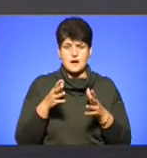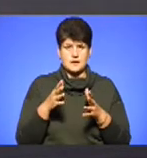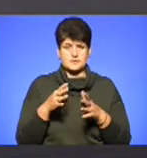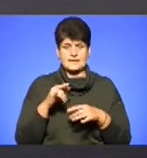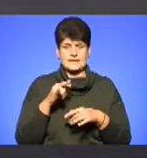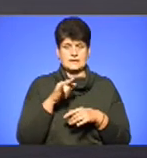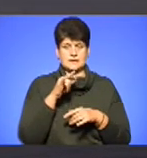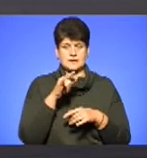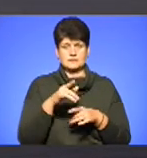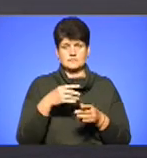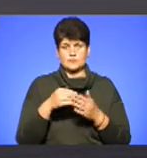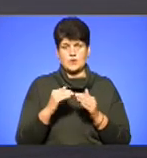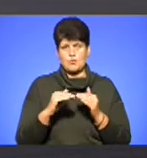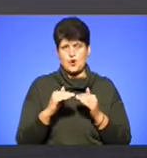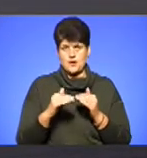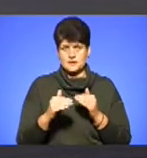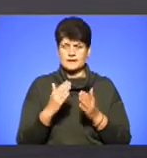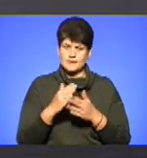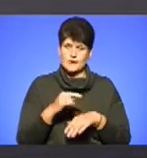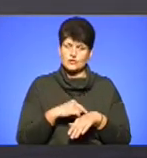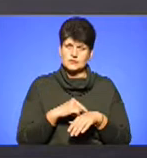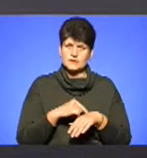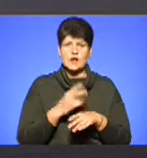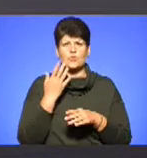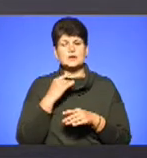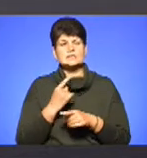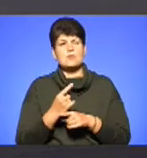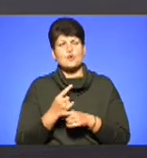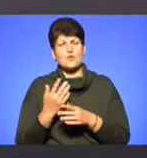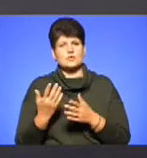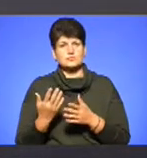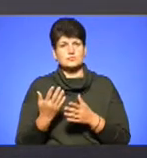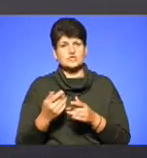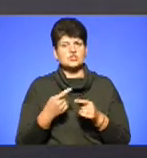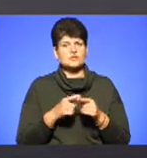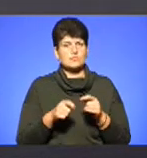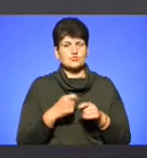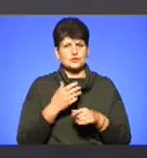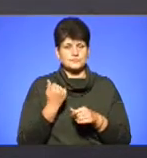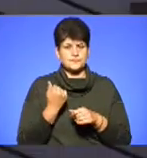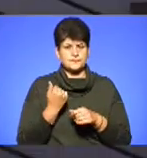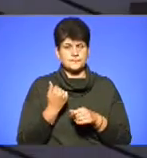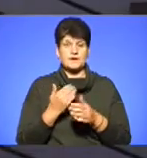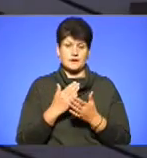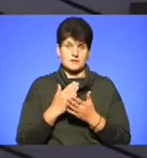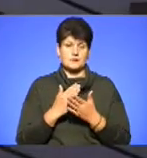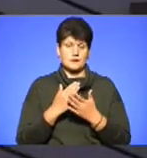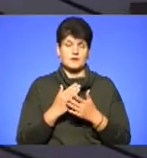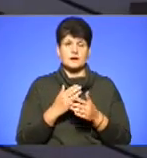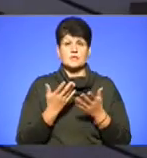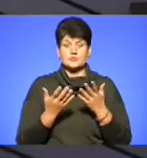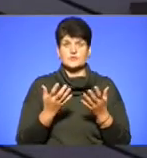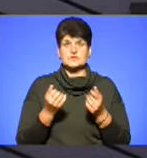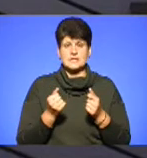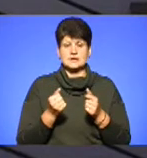літаків свої поля? Чи є певні години і коли це заборонено? І чи цей аграрій не порушив цей термін? Так є. Якщо брати